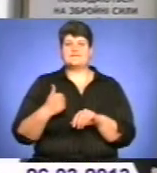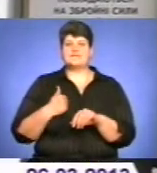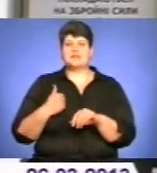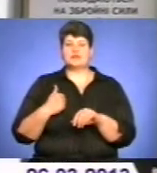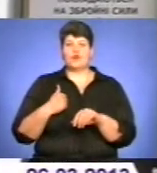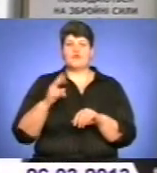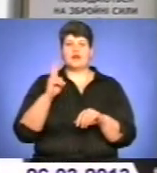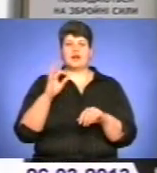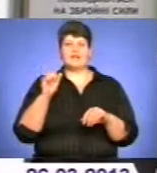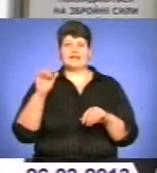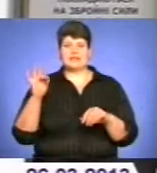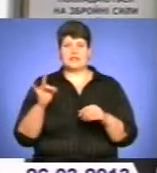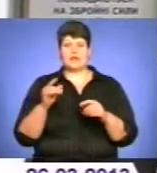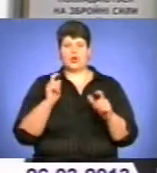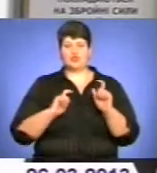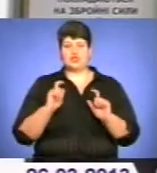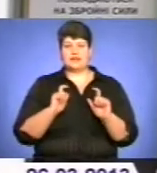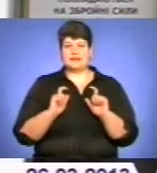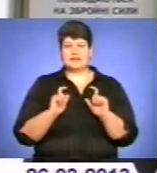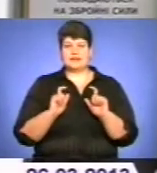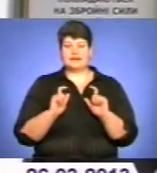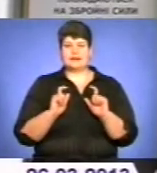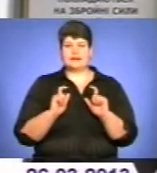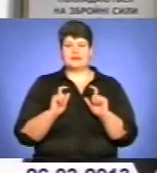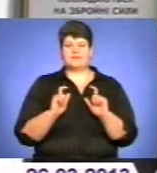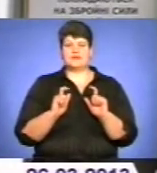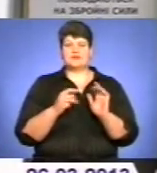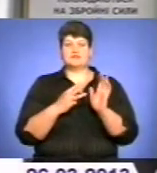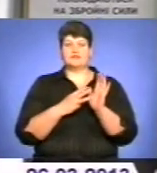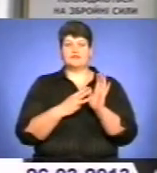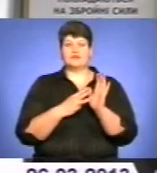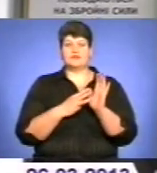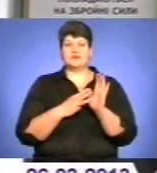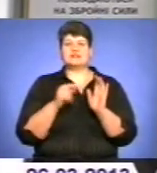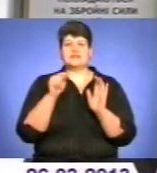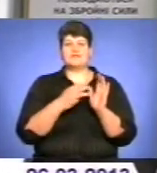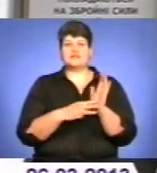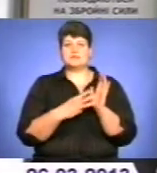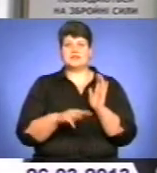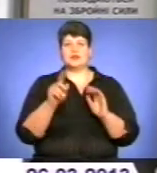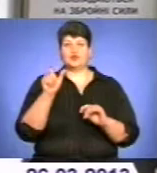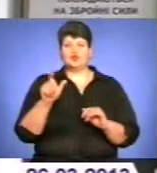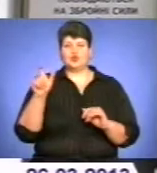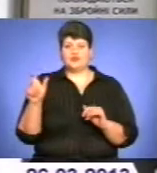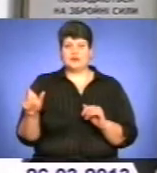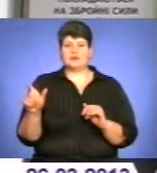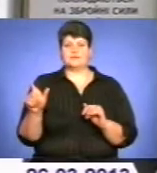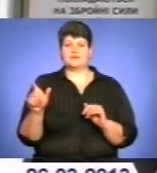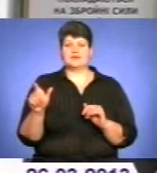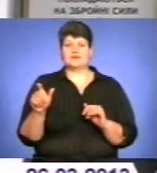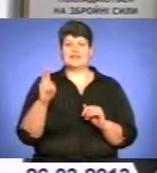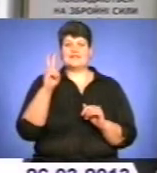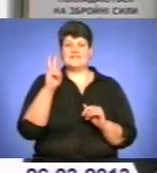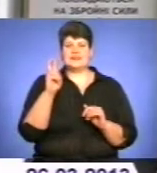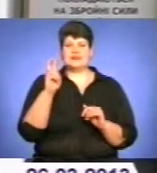кавалерійське училище. Із 280 людей, 240,